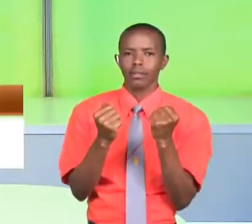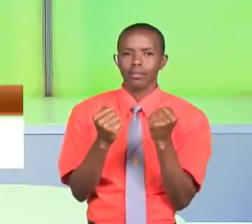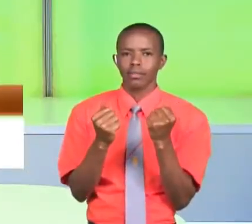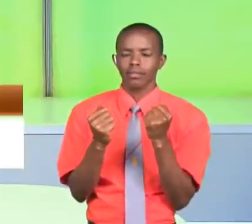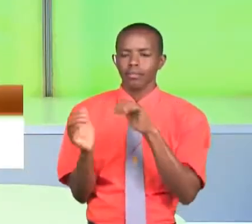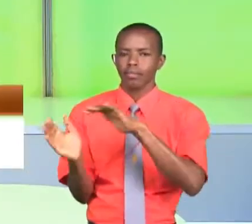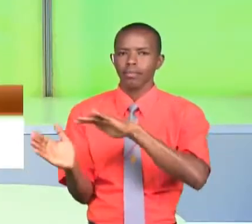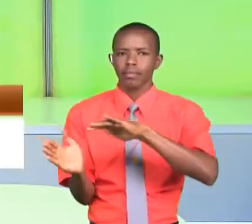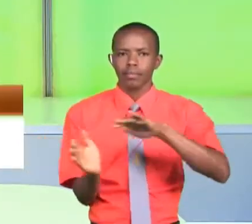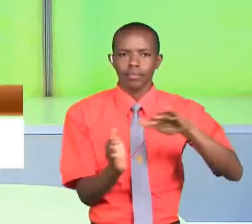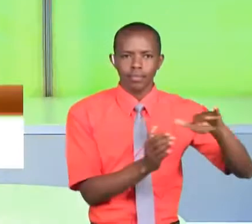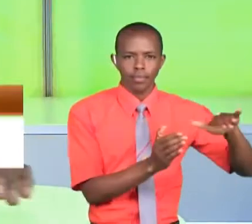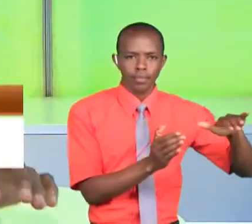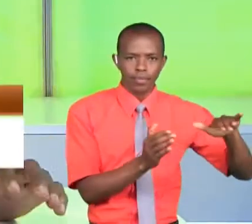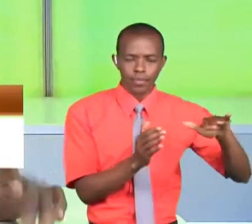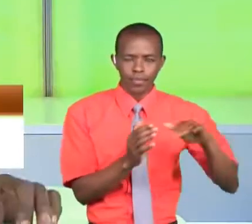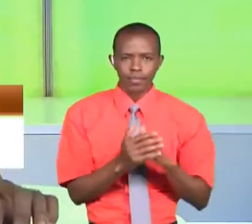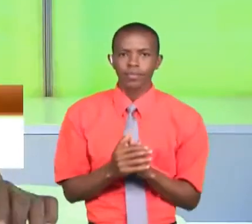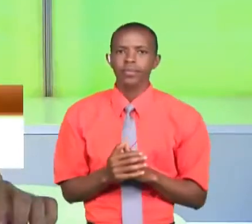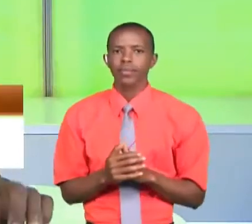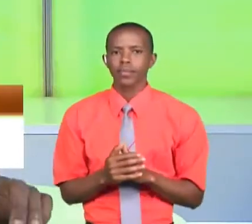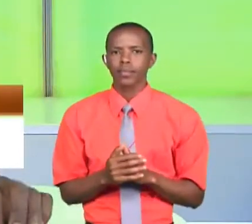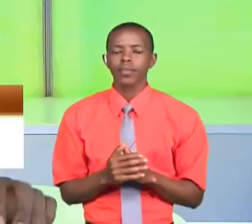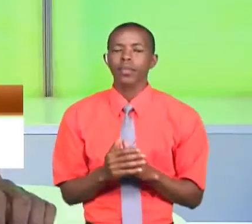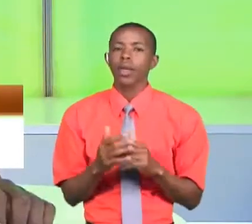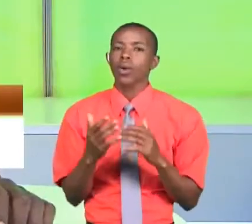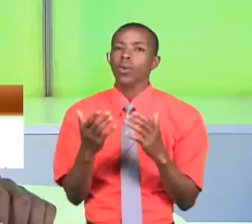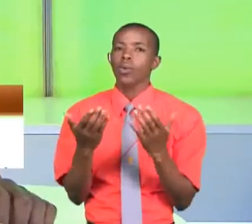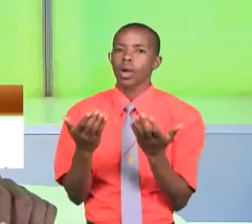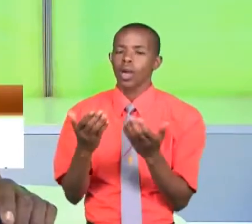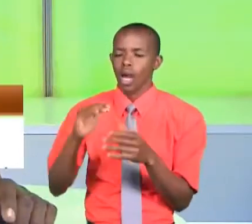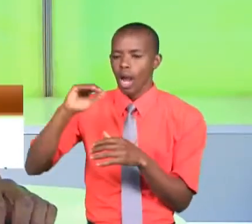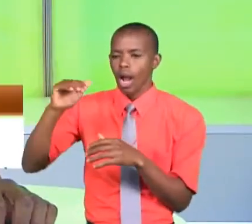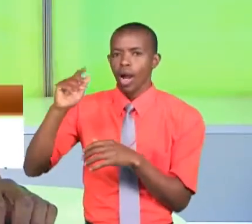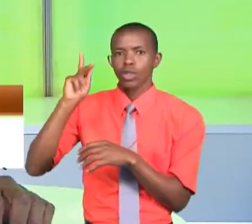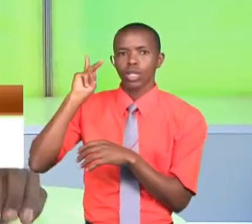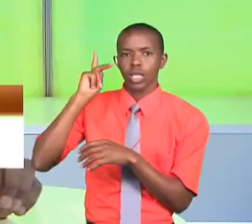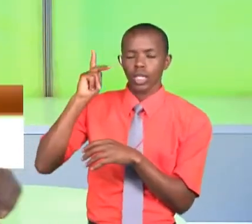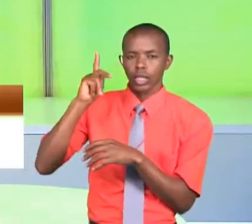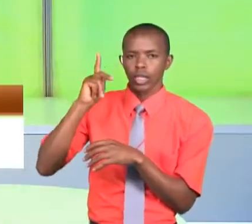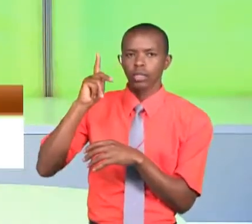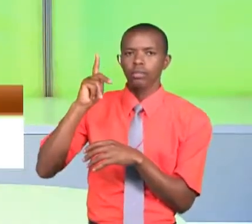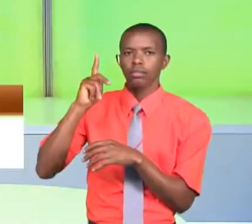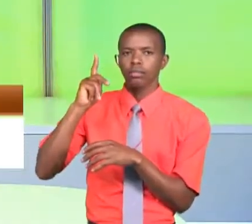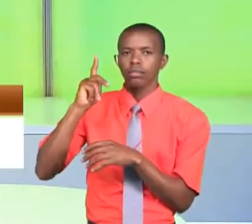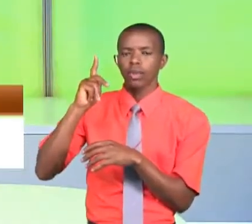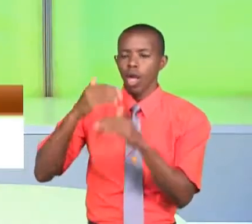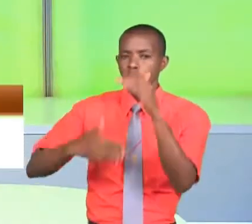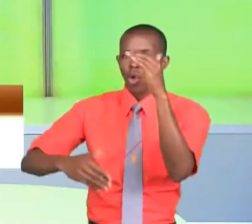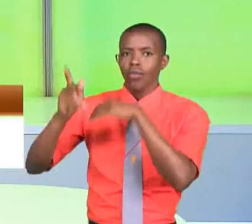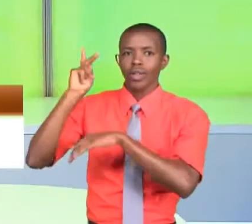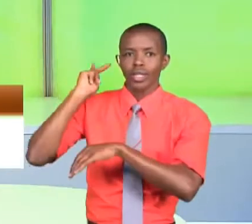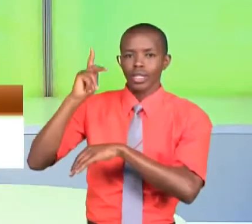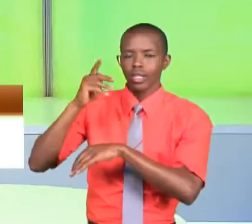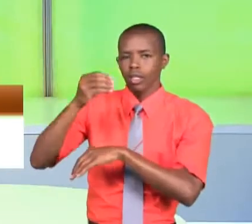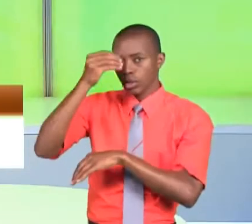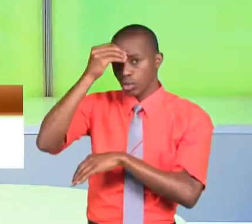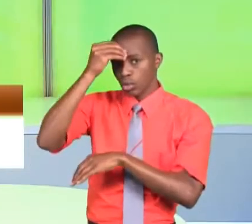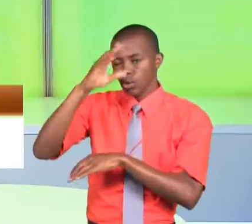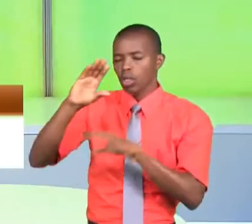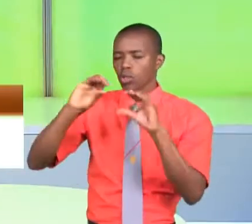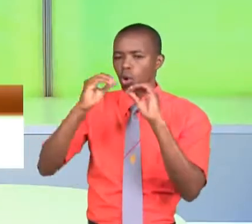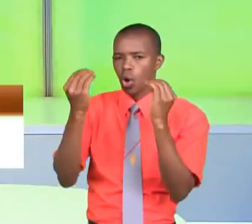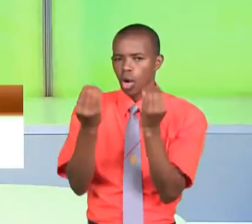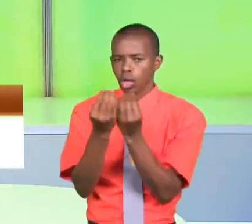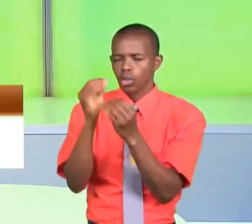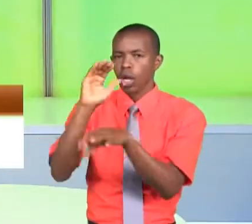tutoke county ya Nairobi. Moja kwa moja tufululize hadi county ya kisi. Mungano hoa wanafunzi wachoki kucha kisi. Wanamuomba Raisi Kenya